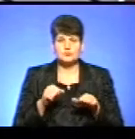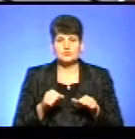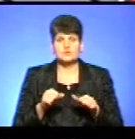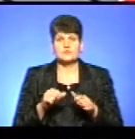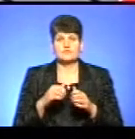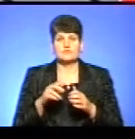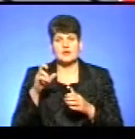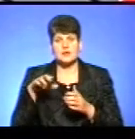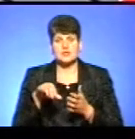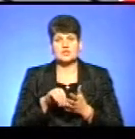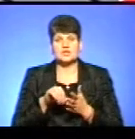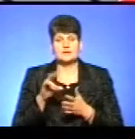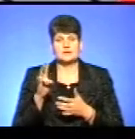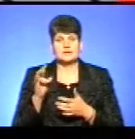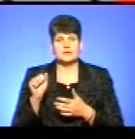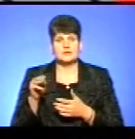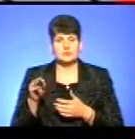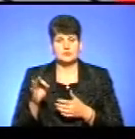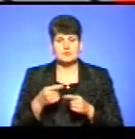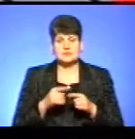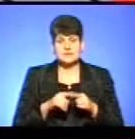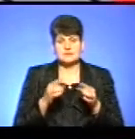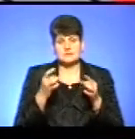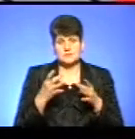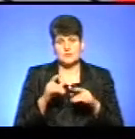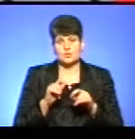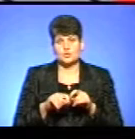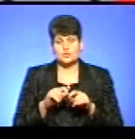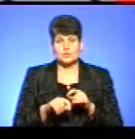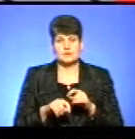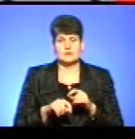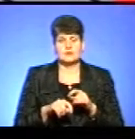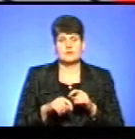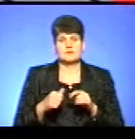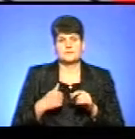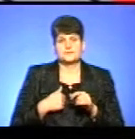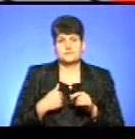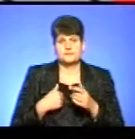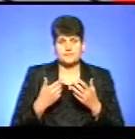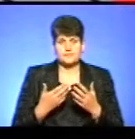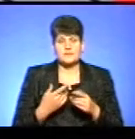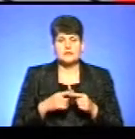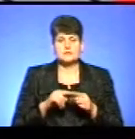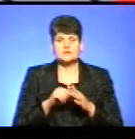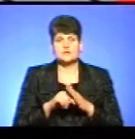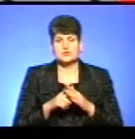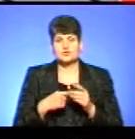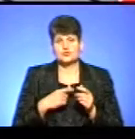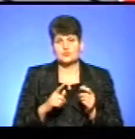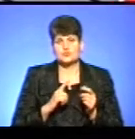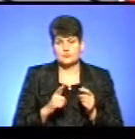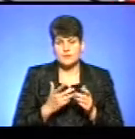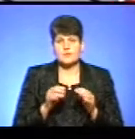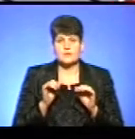-членів НАТО. Це той самий цивільний контроль над збройними силами, а це означає, що ми все-таки з вами, як